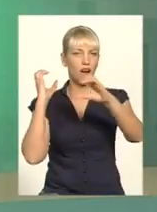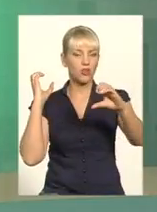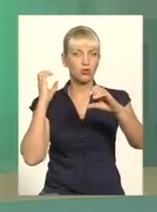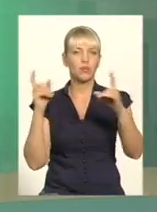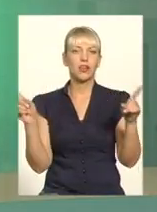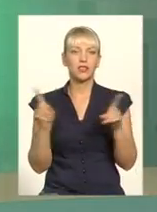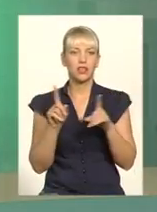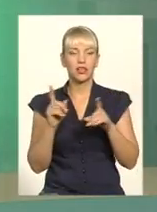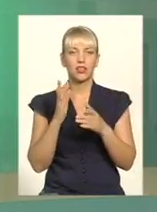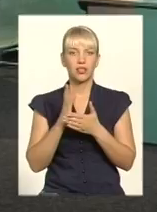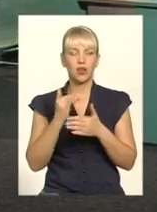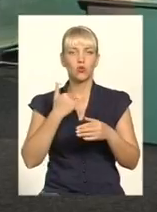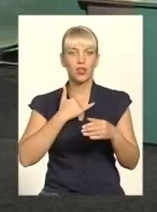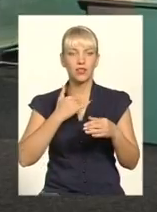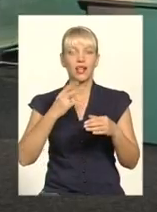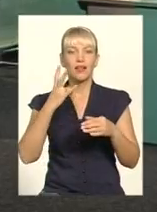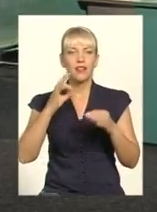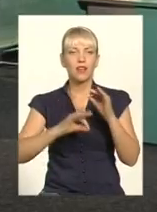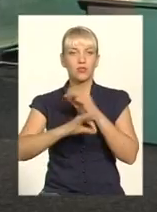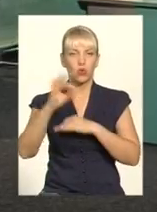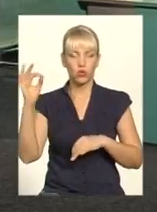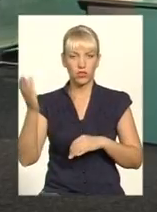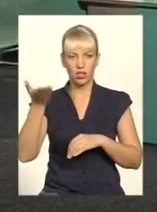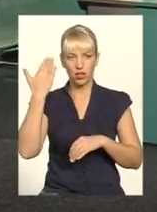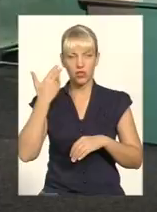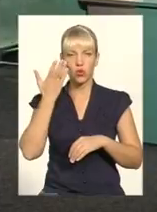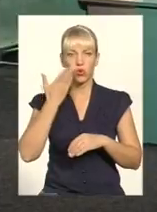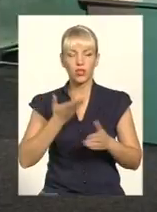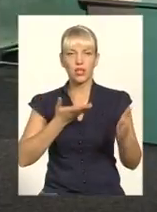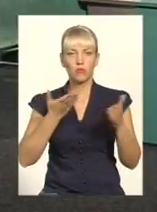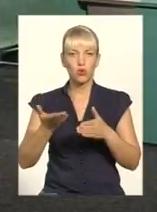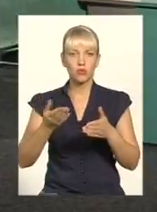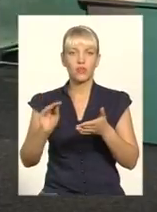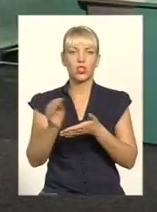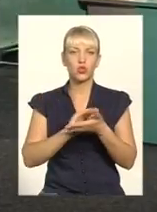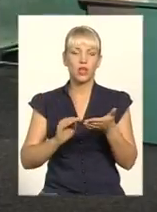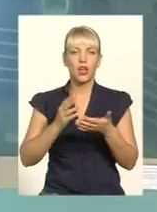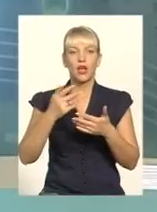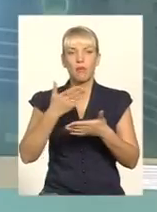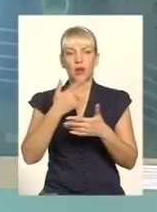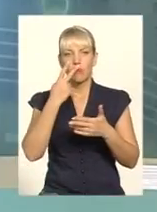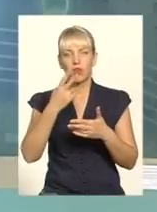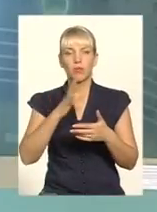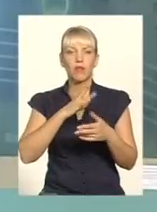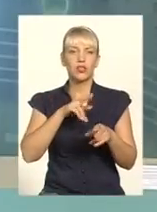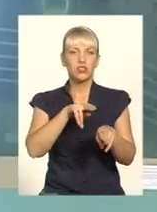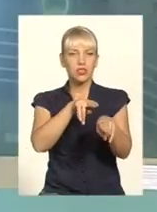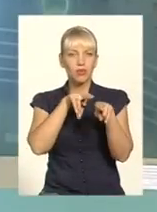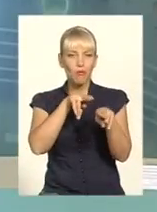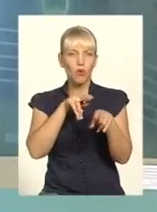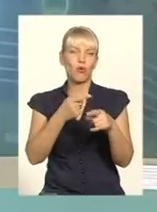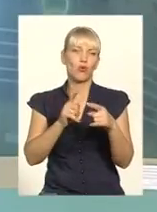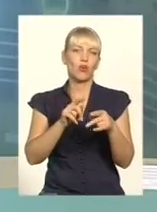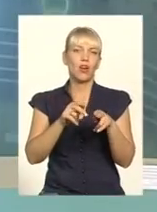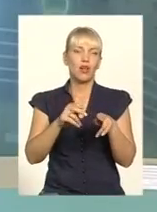нас використовуються на Сході. Раніше ми, журналістів, коли запрошували, ми могли побачити там раритети мисливської зброї, а там ще. обрізи